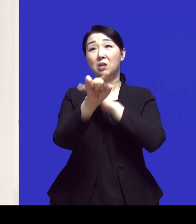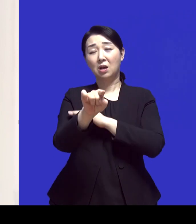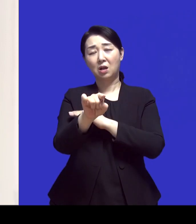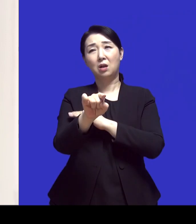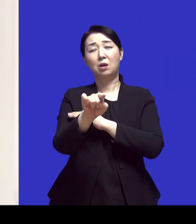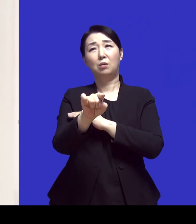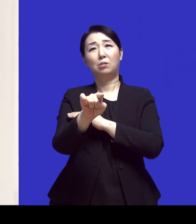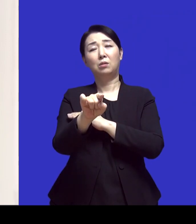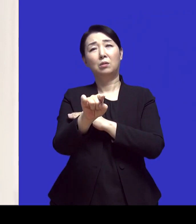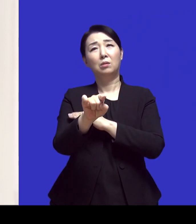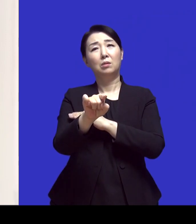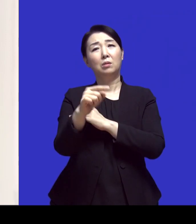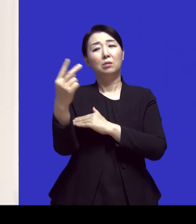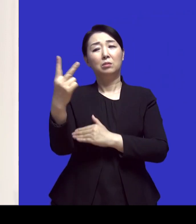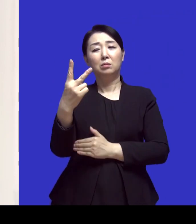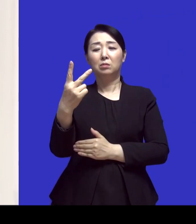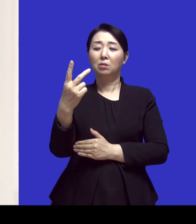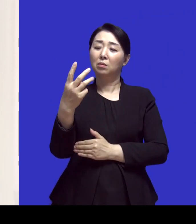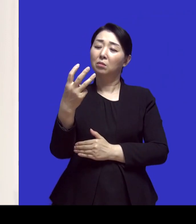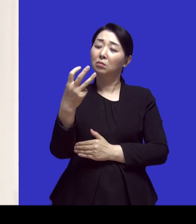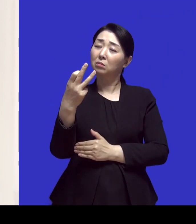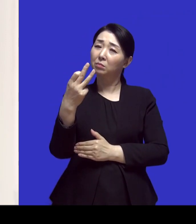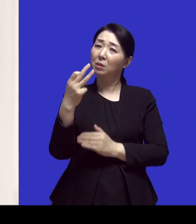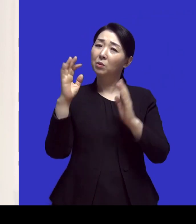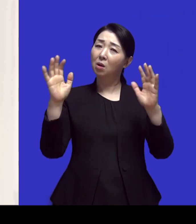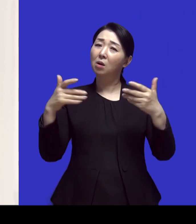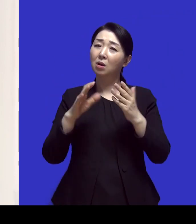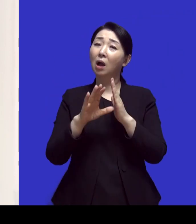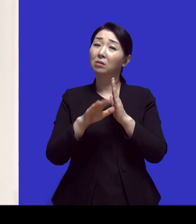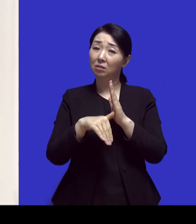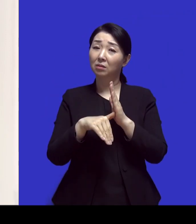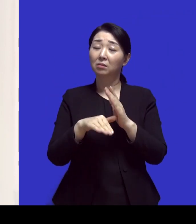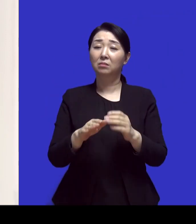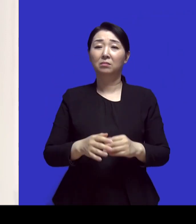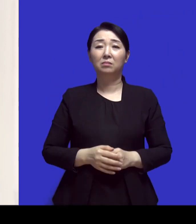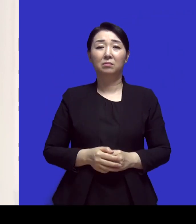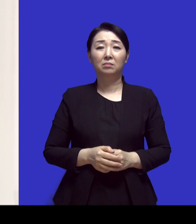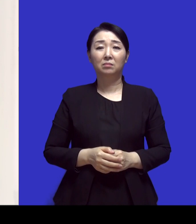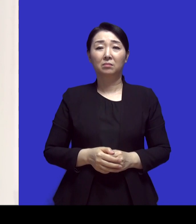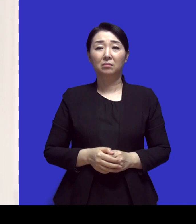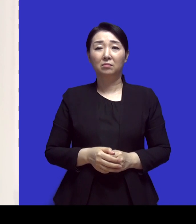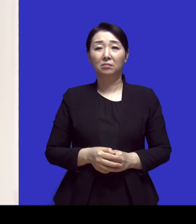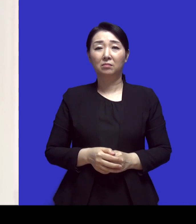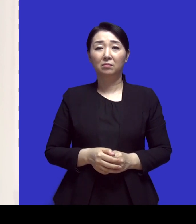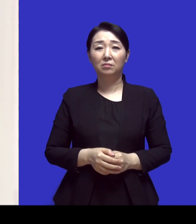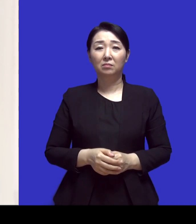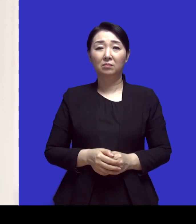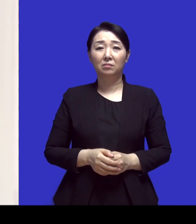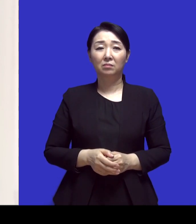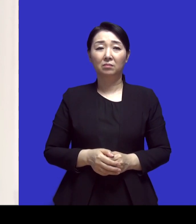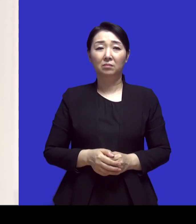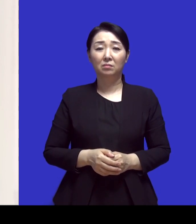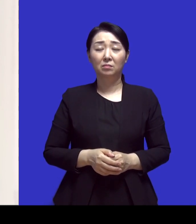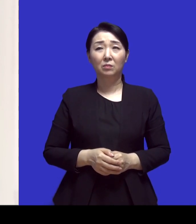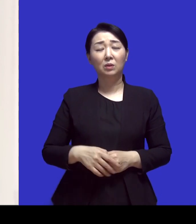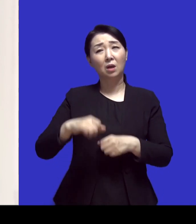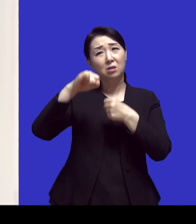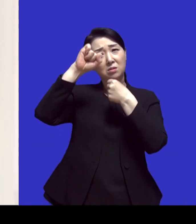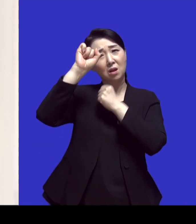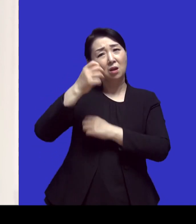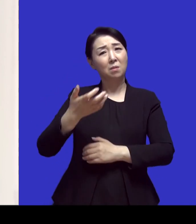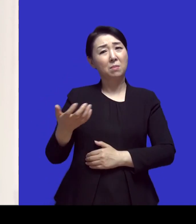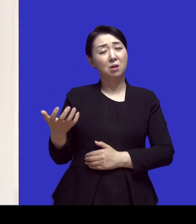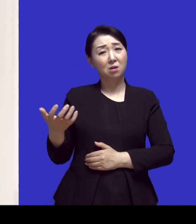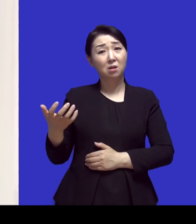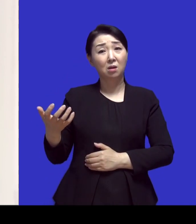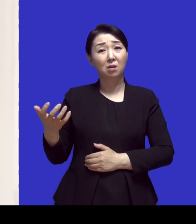지금보다 조금 한 달 정도 빠른 가을이었는데 네 음 제 다리가 아파져 가지고요 네